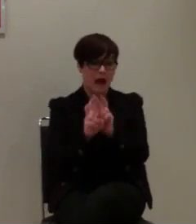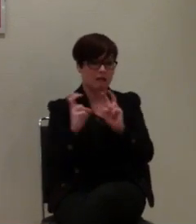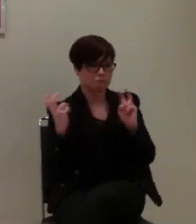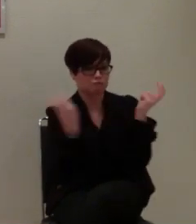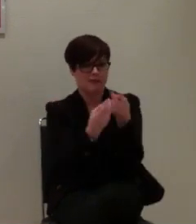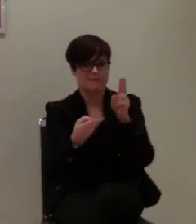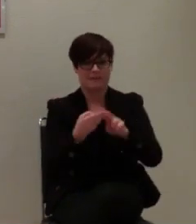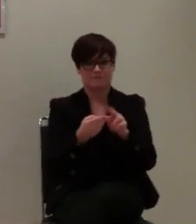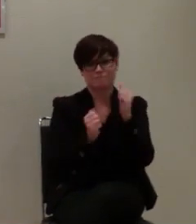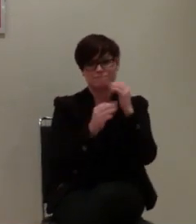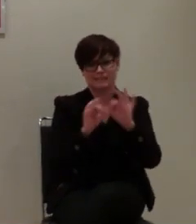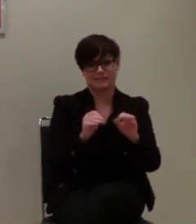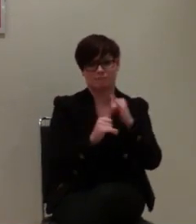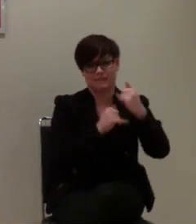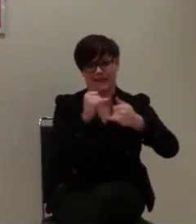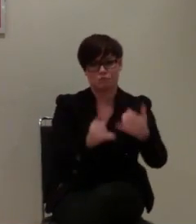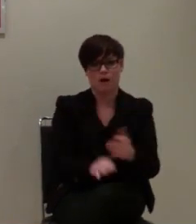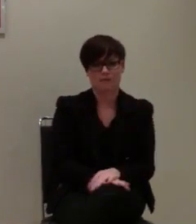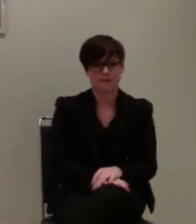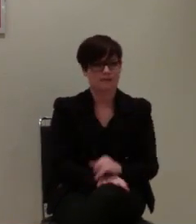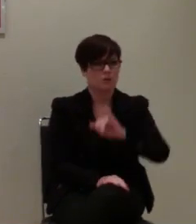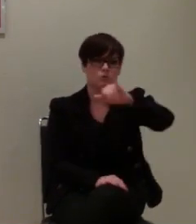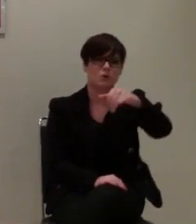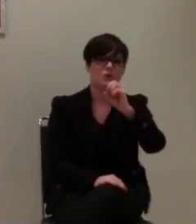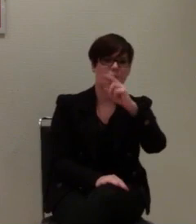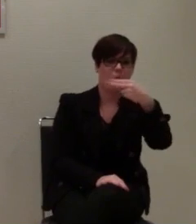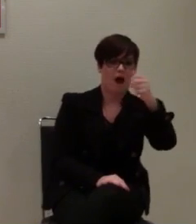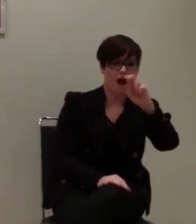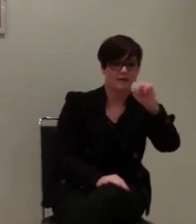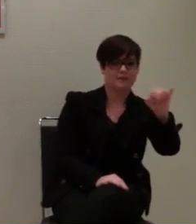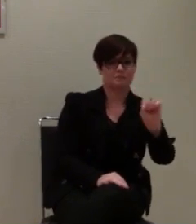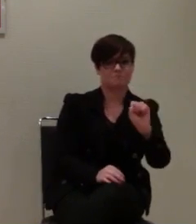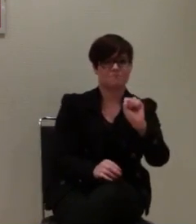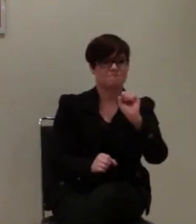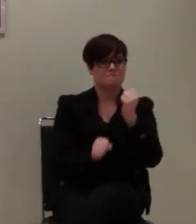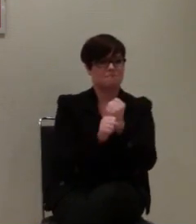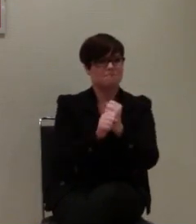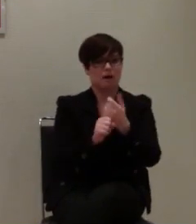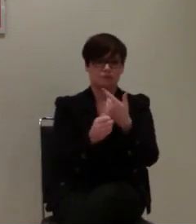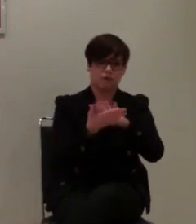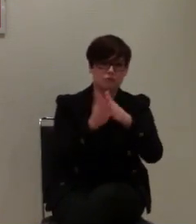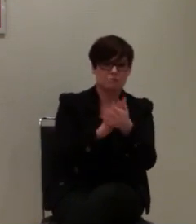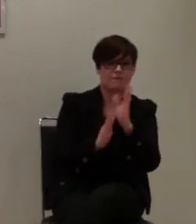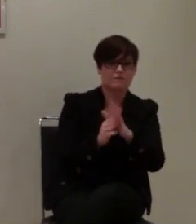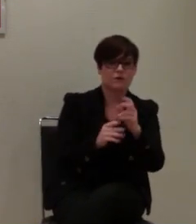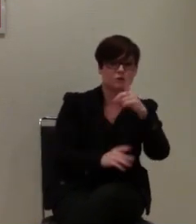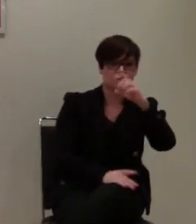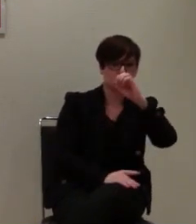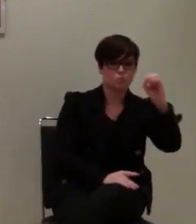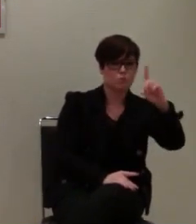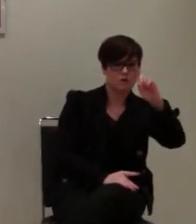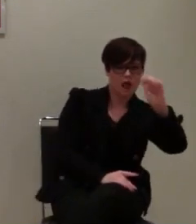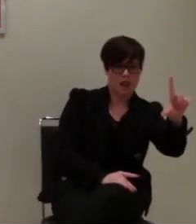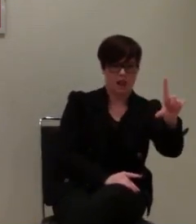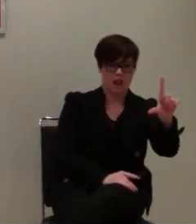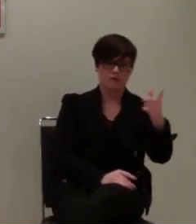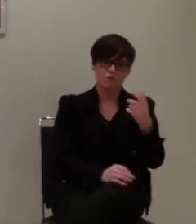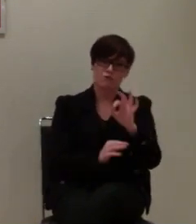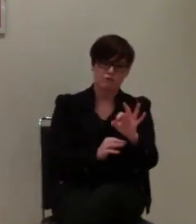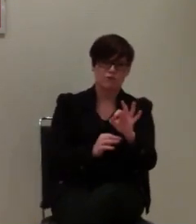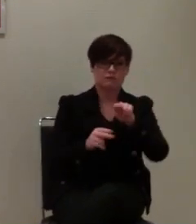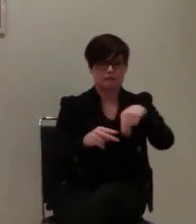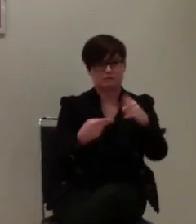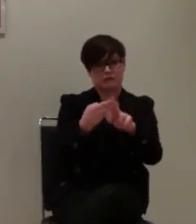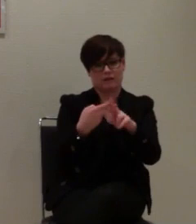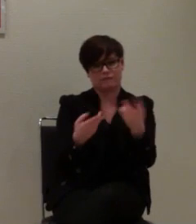Okay, genau. Johannes macht ein Doodle für den nächsten Termin zum IEC-Treffen. Ja gut, das können wir machen. Doodle, wann wir das nächste Treffen dann